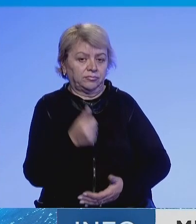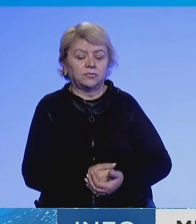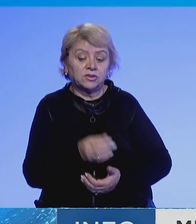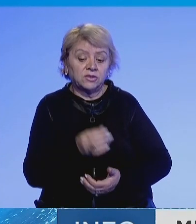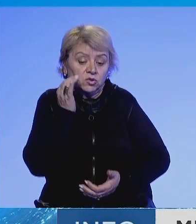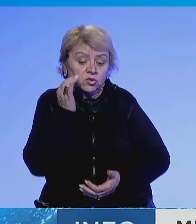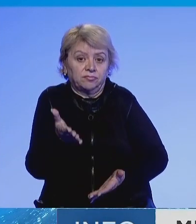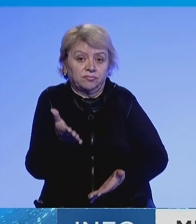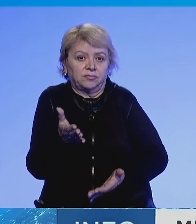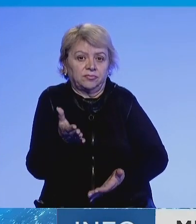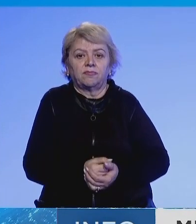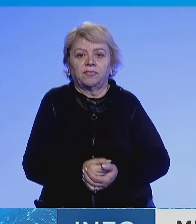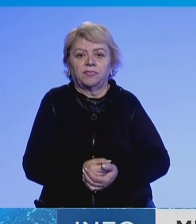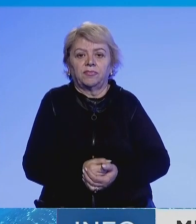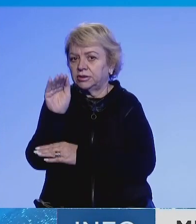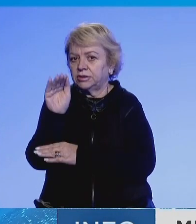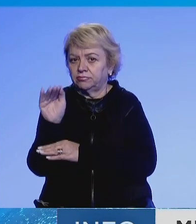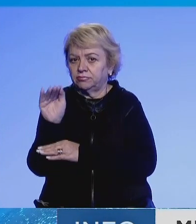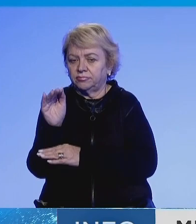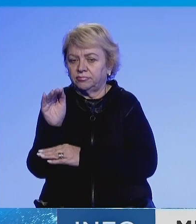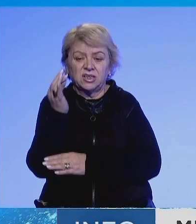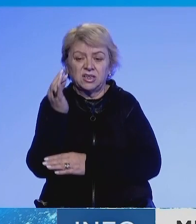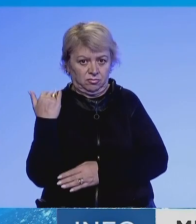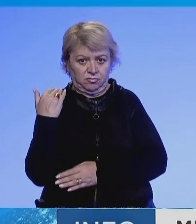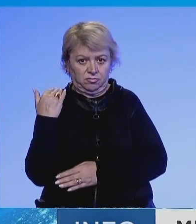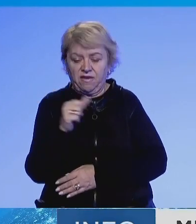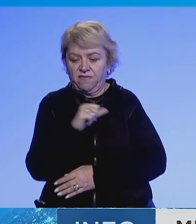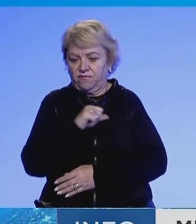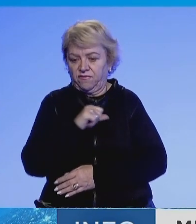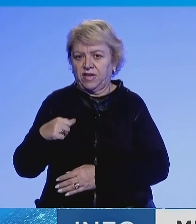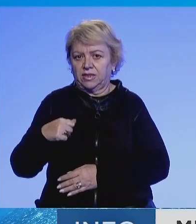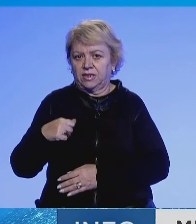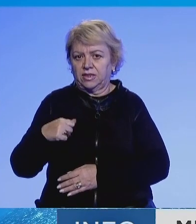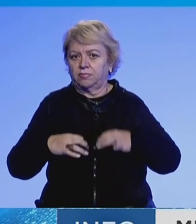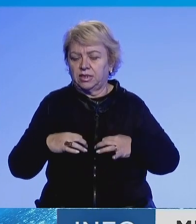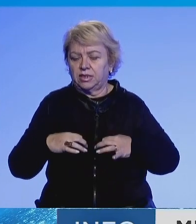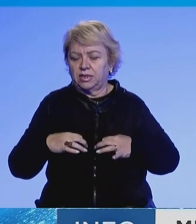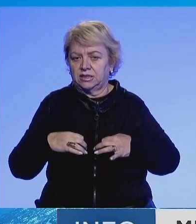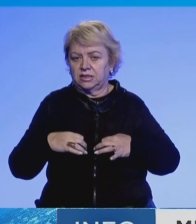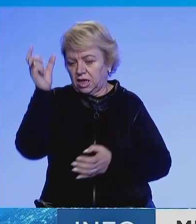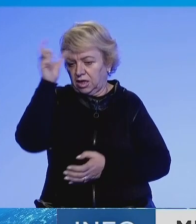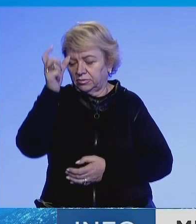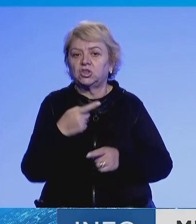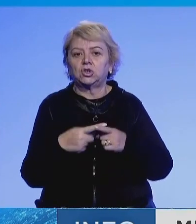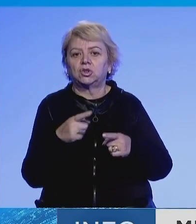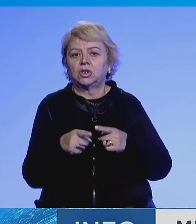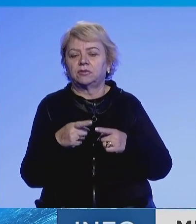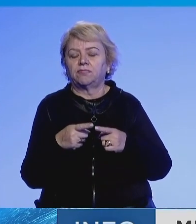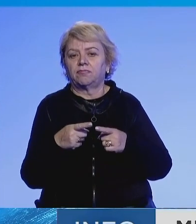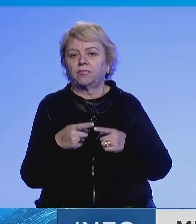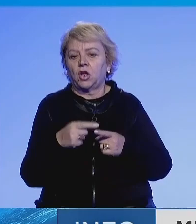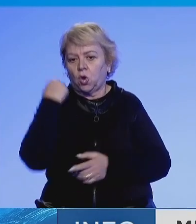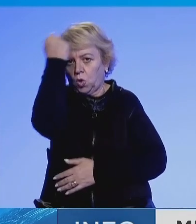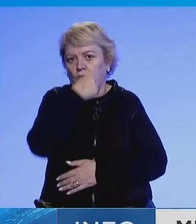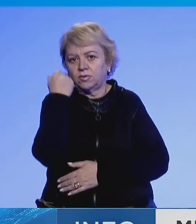dit, edhe si që paralemruar, para disa ditve vetë prezidenti Serbë është që qështja në fakt qështja e